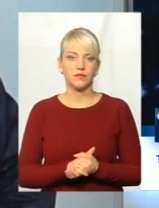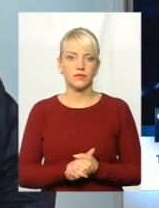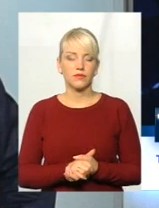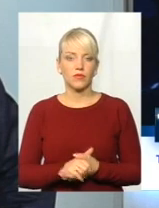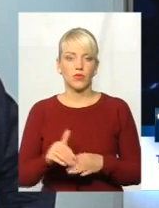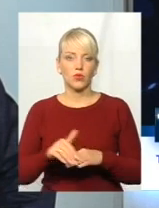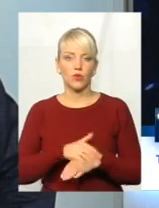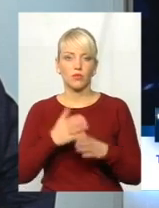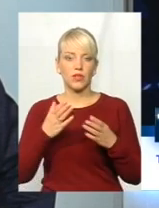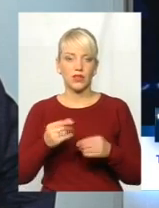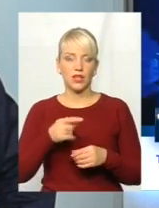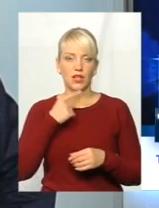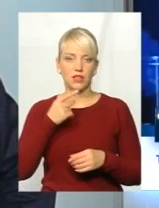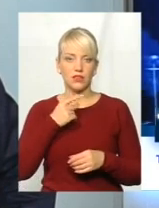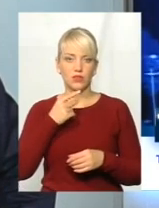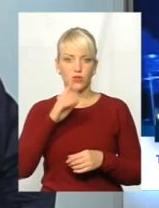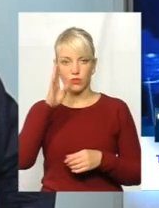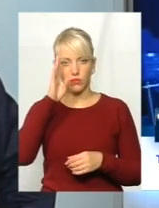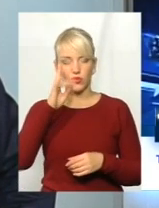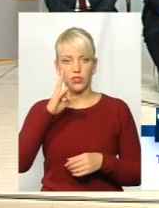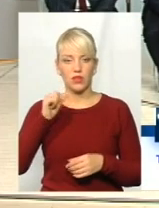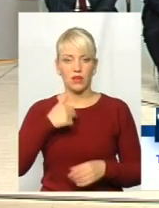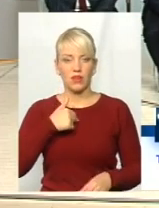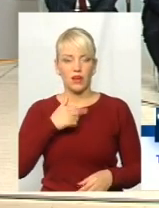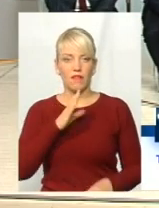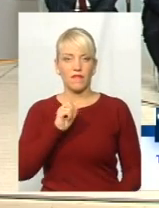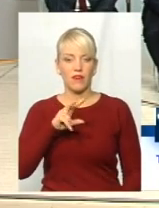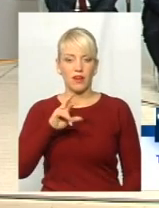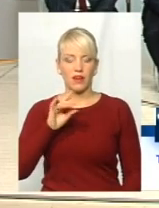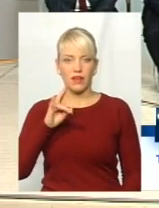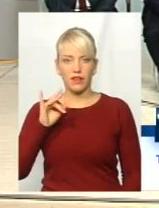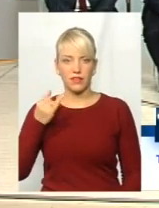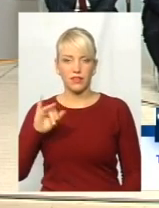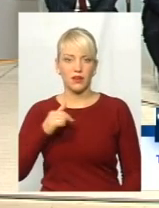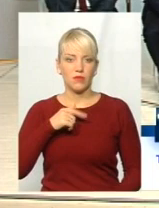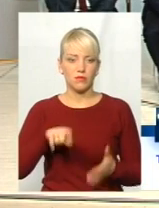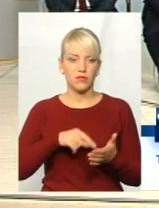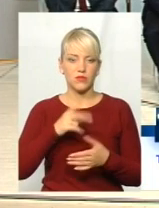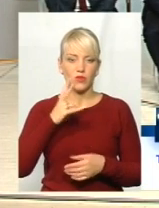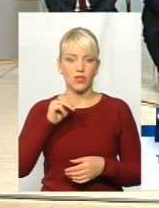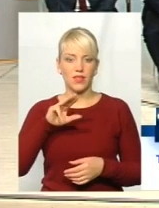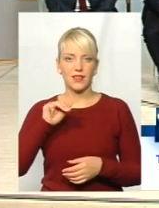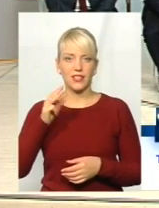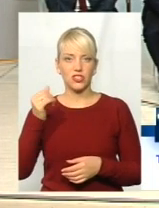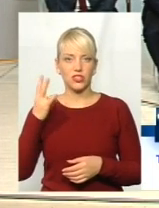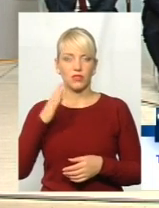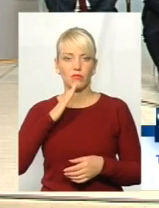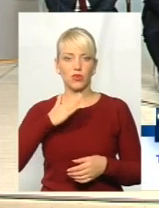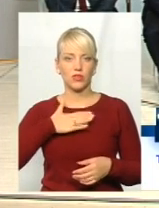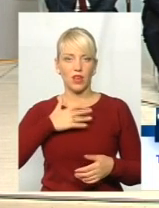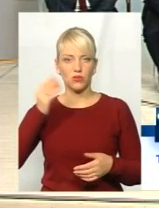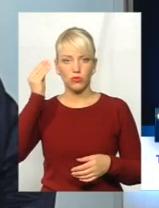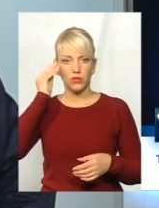Доброго дня. Доброго здоров'я. Мене звати Валерія, живу в Місті Ні Тишин. Моя думка така, що керівник